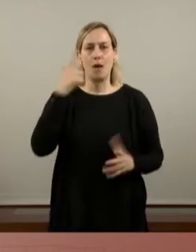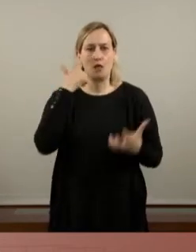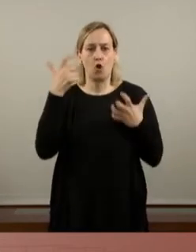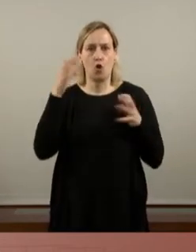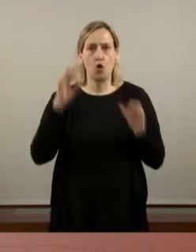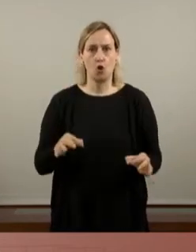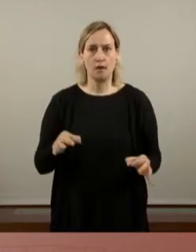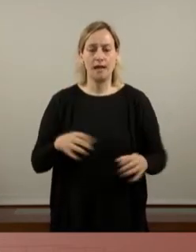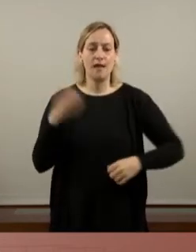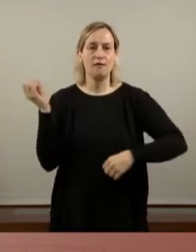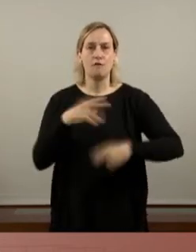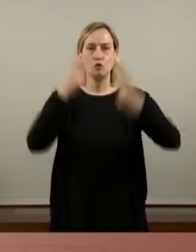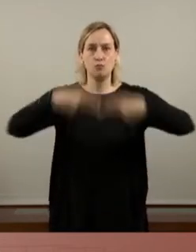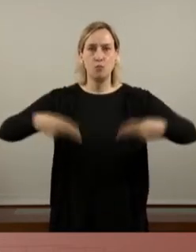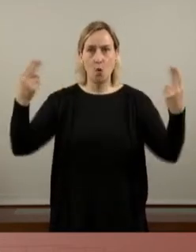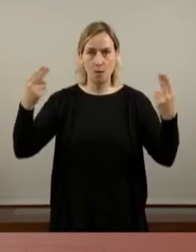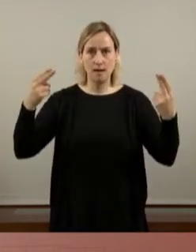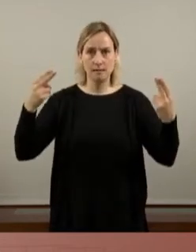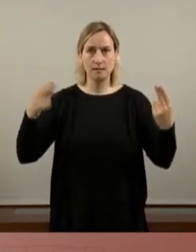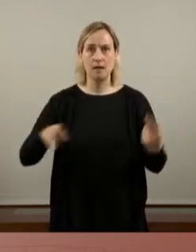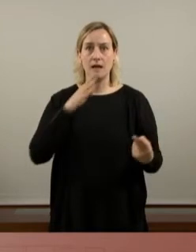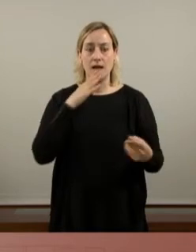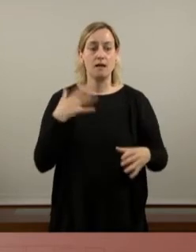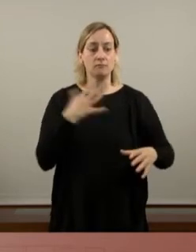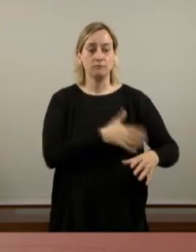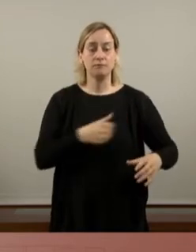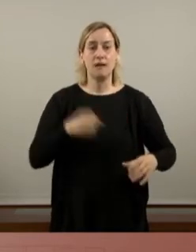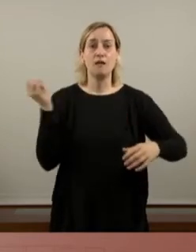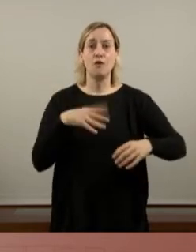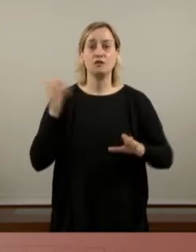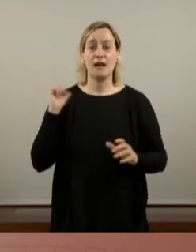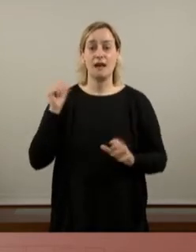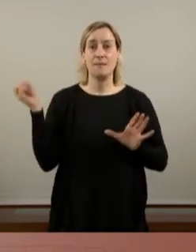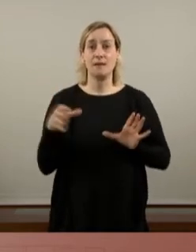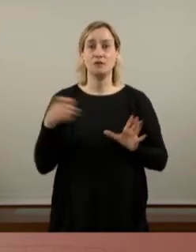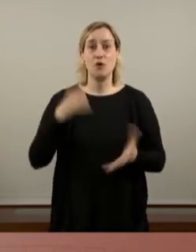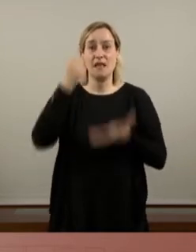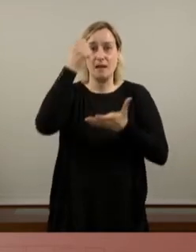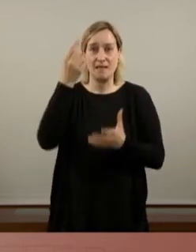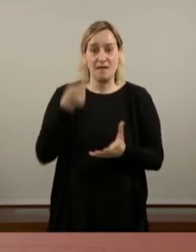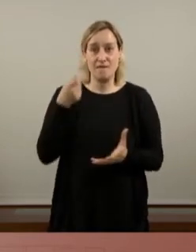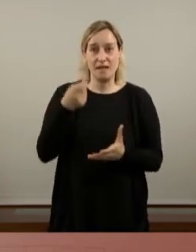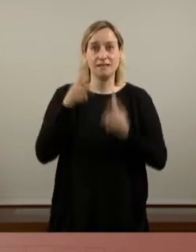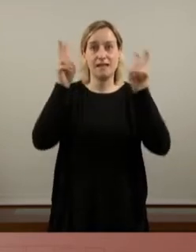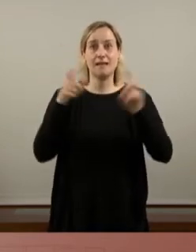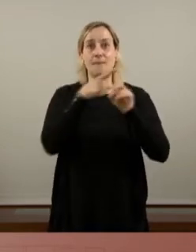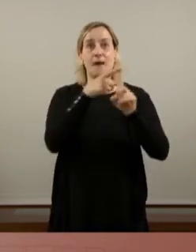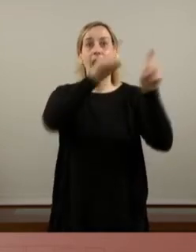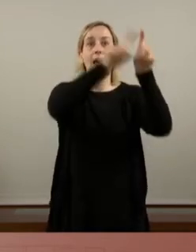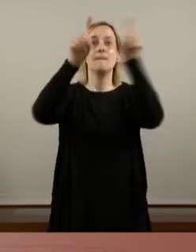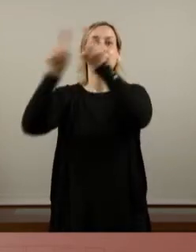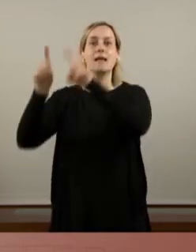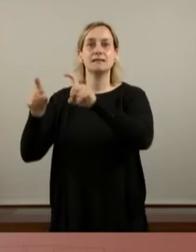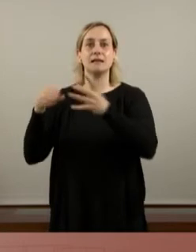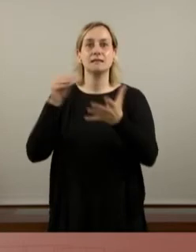de fons públics directes a les butxaques dels fons d'inversió i del capital financer que s'amaga darrere de les empreses que